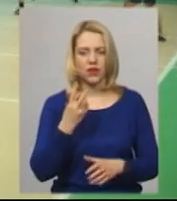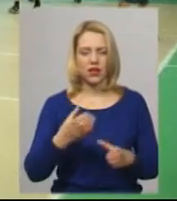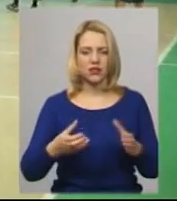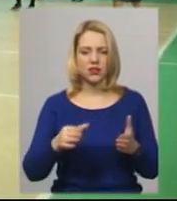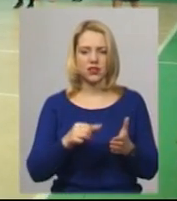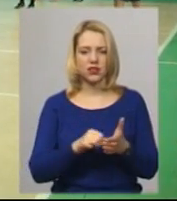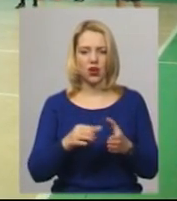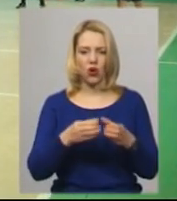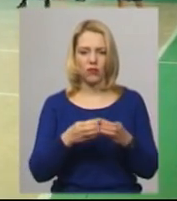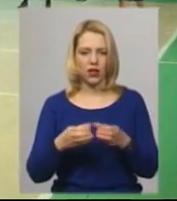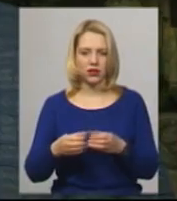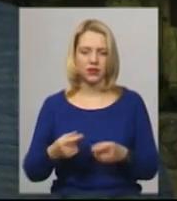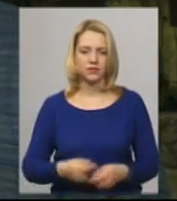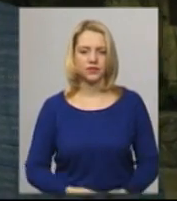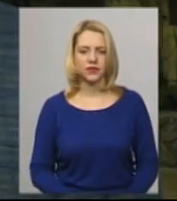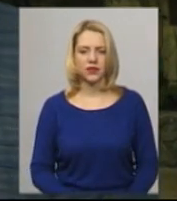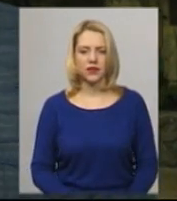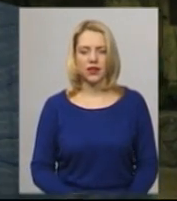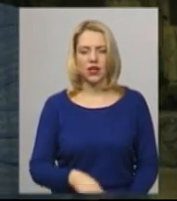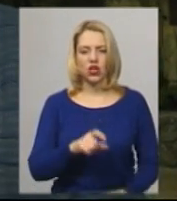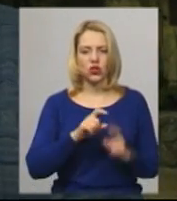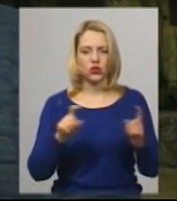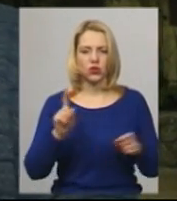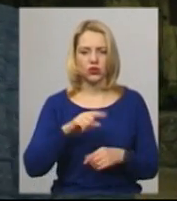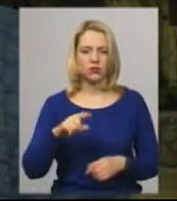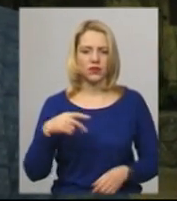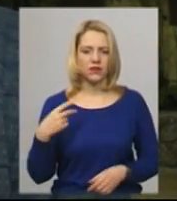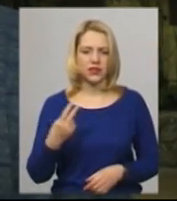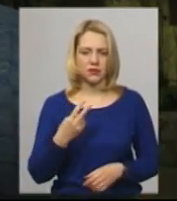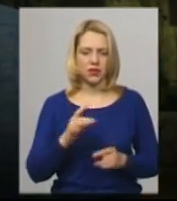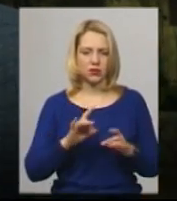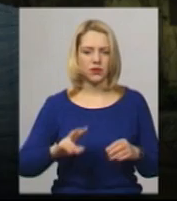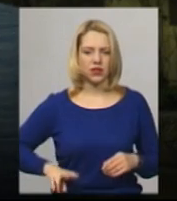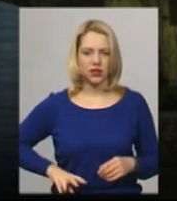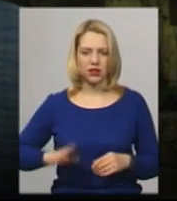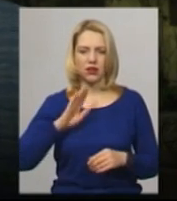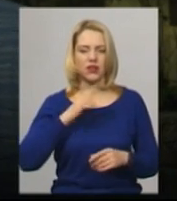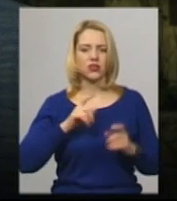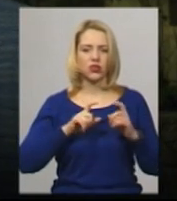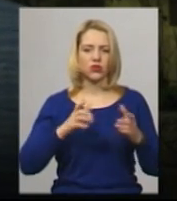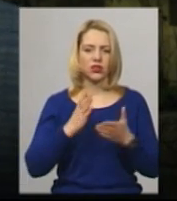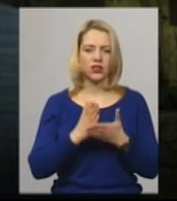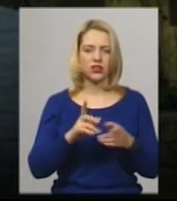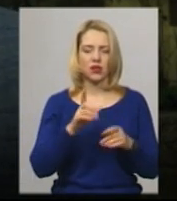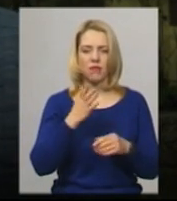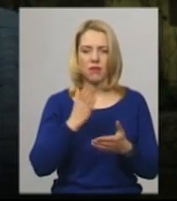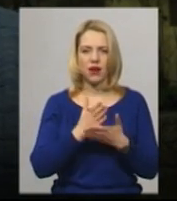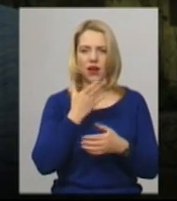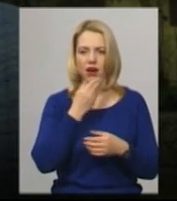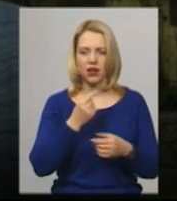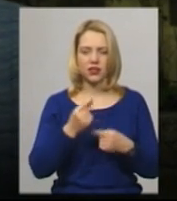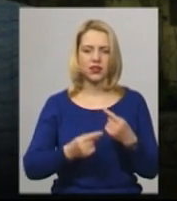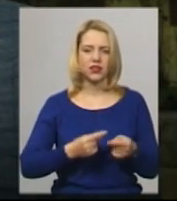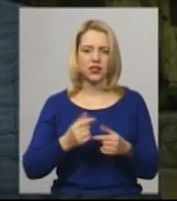не змагалася, розповідає директор школи номер 25 Іван Душкевич. Наша школа теж має гарні традиції серед